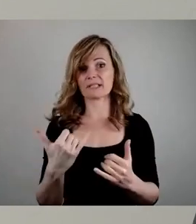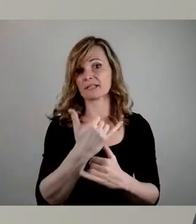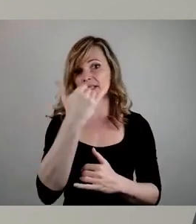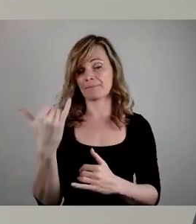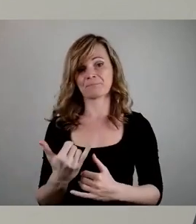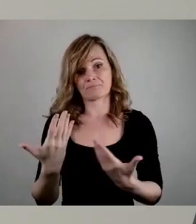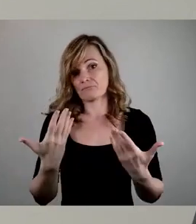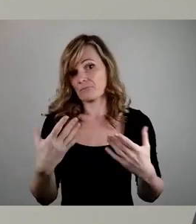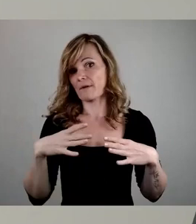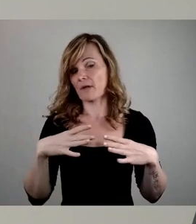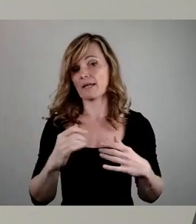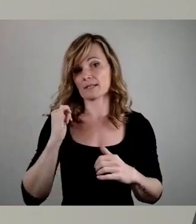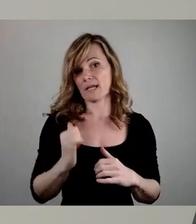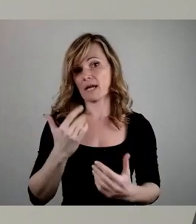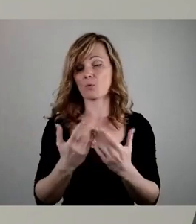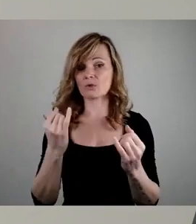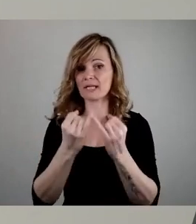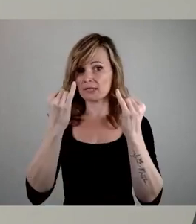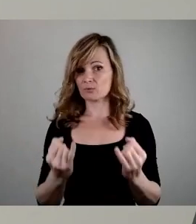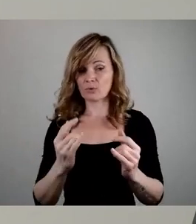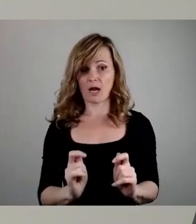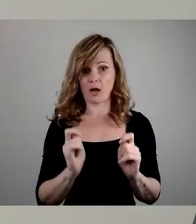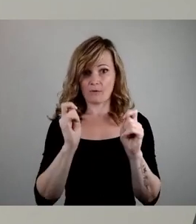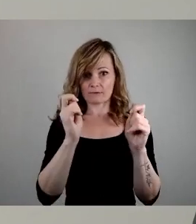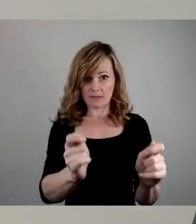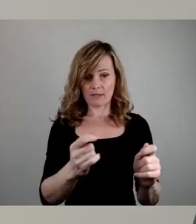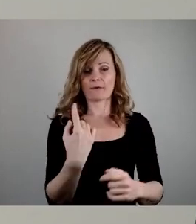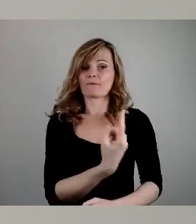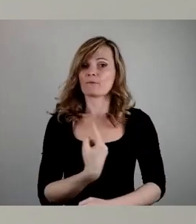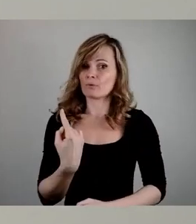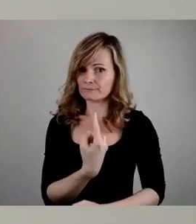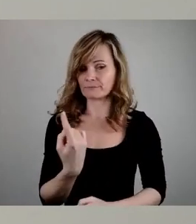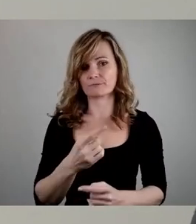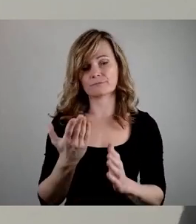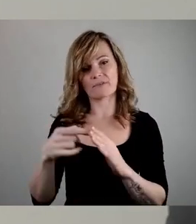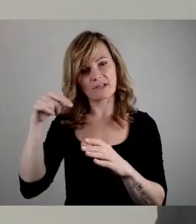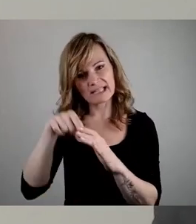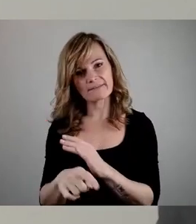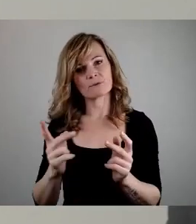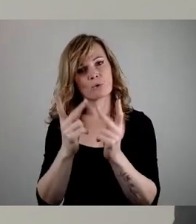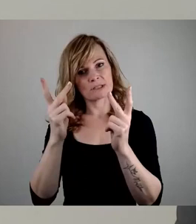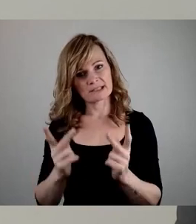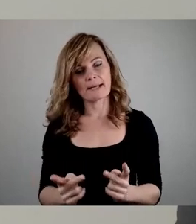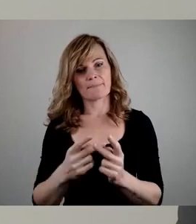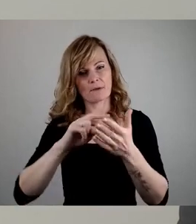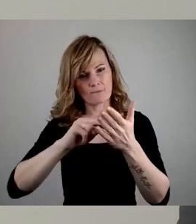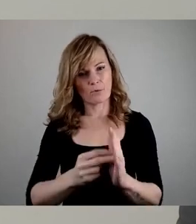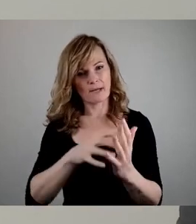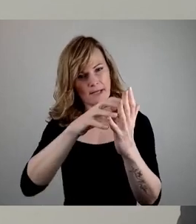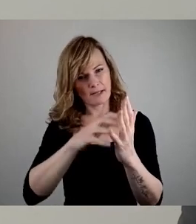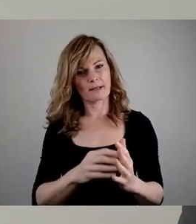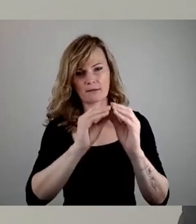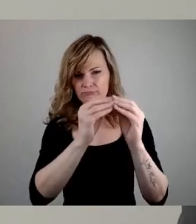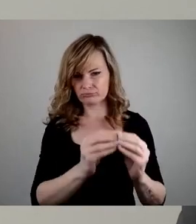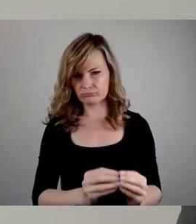Institution beauftragt werden soll, für uns alle ein entsprechend vertieftes Konzept vorzubereiten. Die